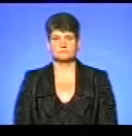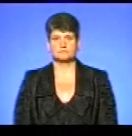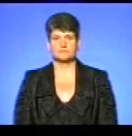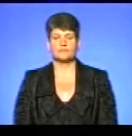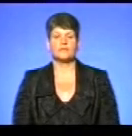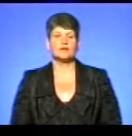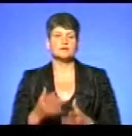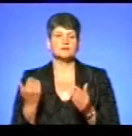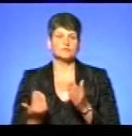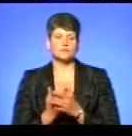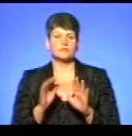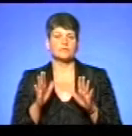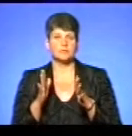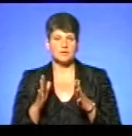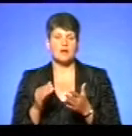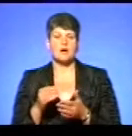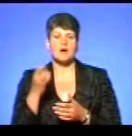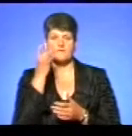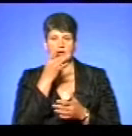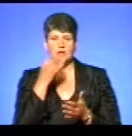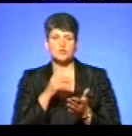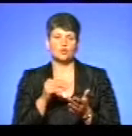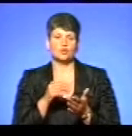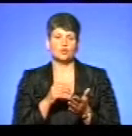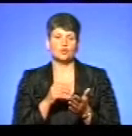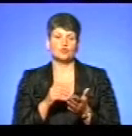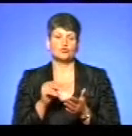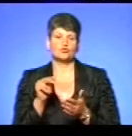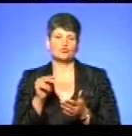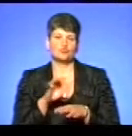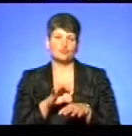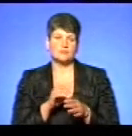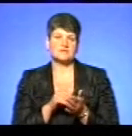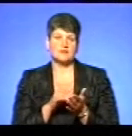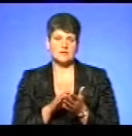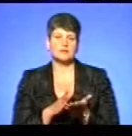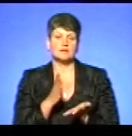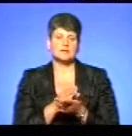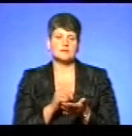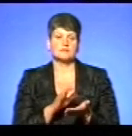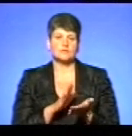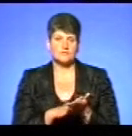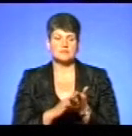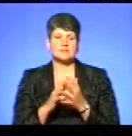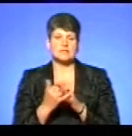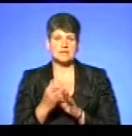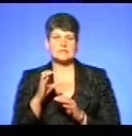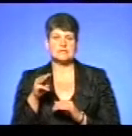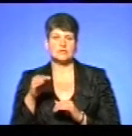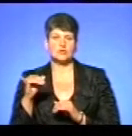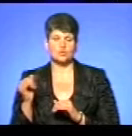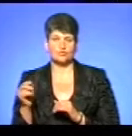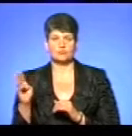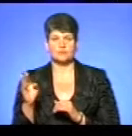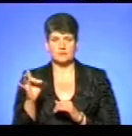Черговий випадок африканської чуми свиней зафіксували на Тернопільщині цього разу у двох господарствах в селі Стіжок, що на Шумщині.